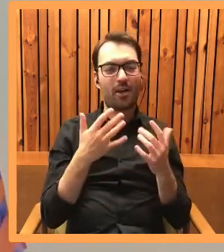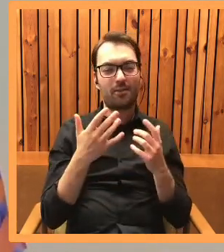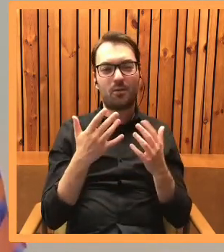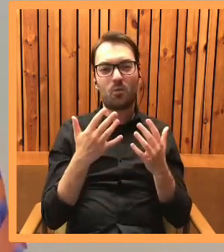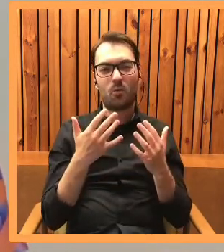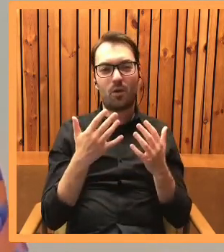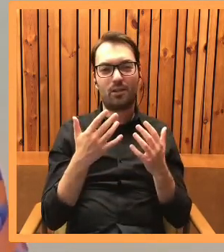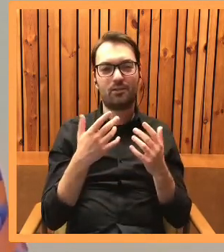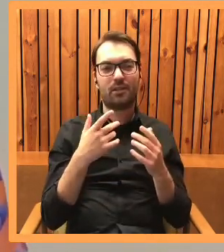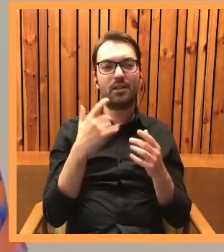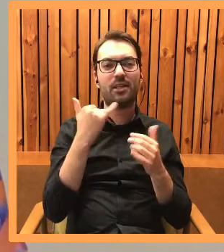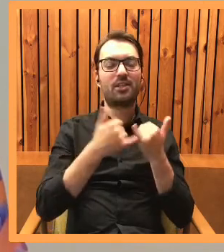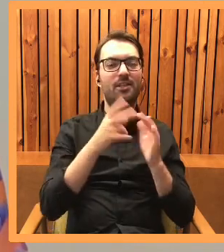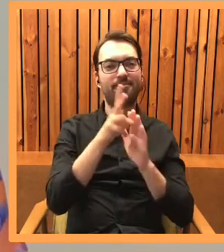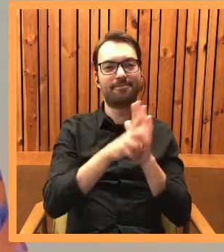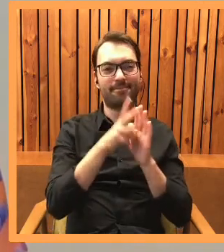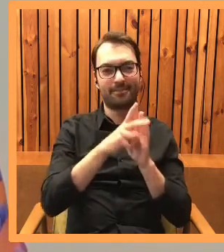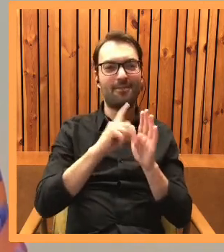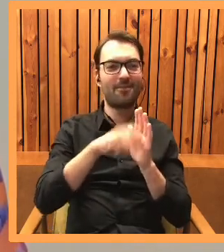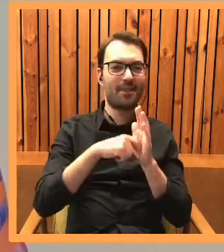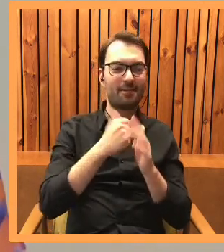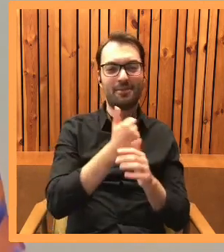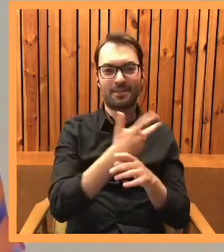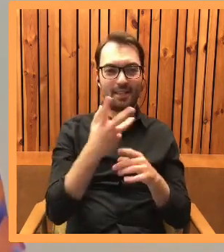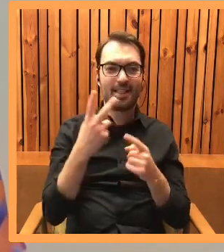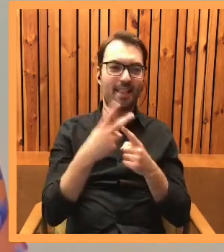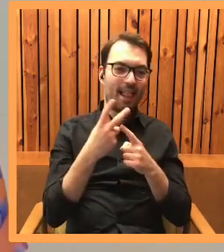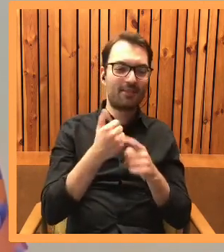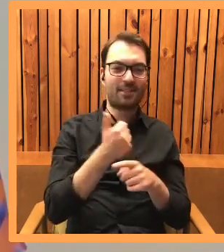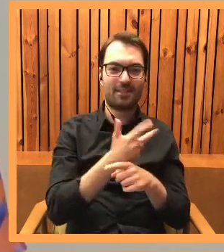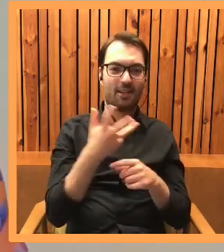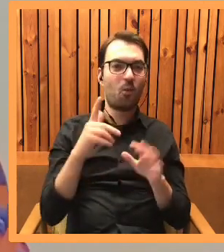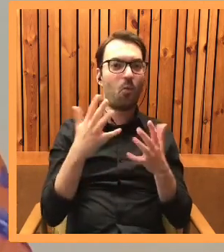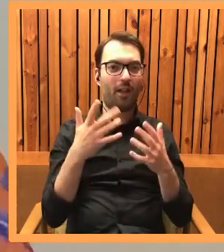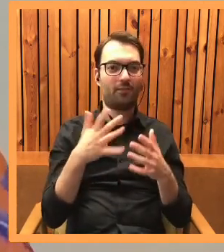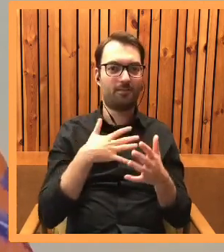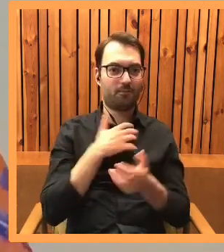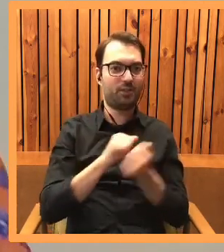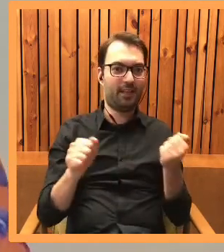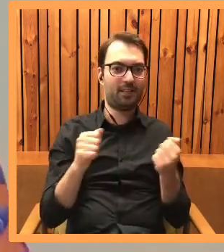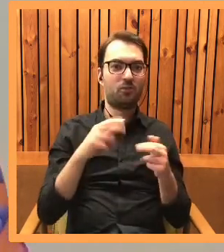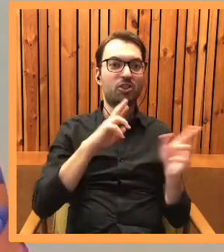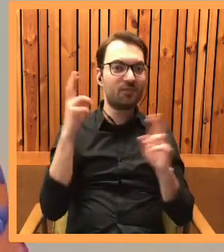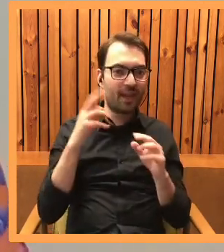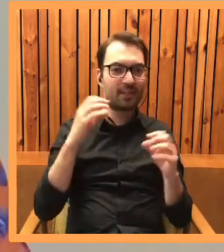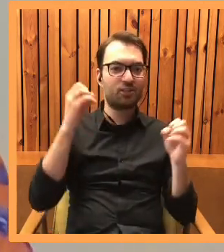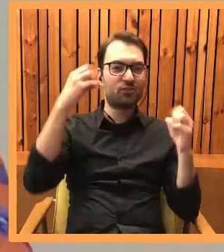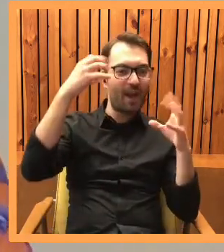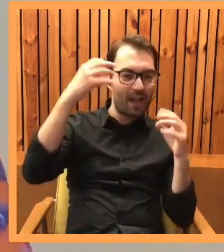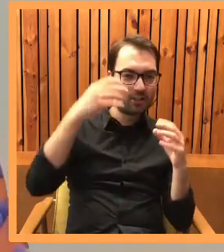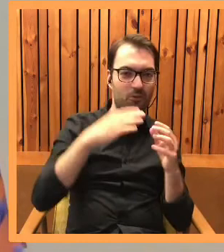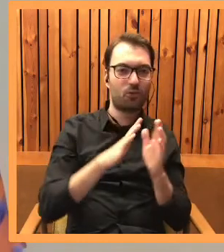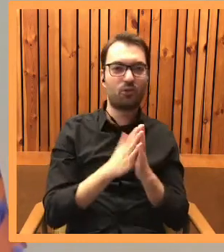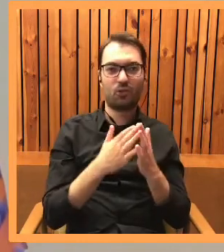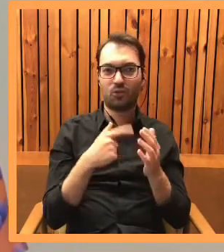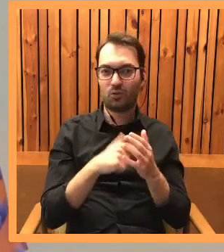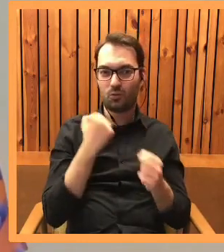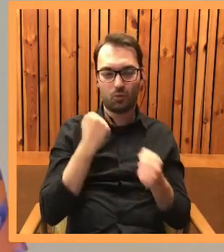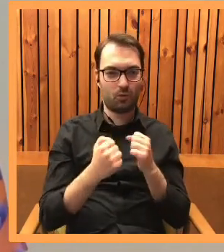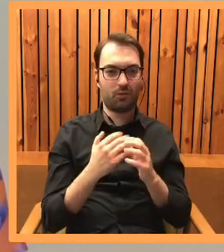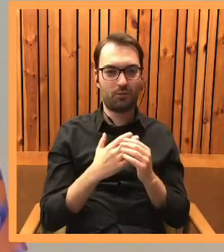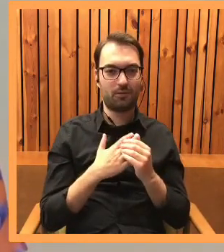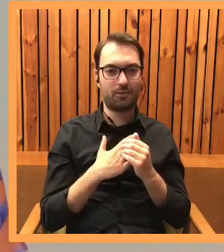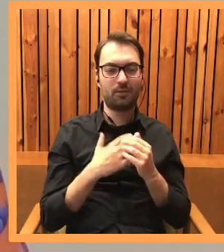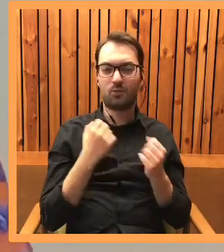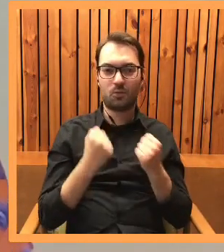u widzów, tak, jeżeli chodzi o telewizję, o serial. Tam jest łatwiej przestraszyć dźwiękiem, światłem. W książce jest to trudniejsze.